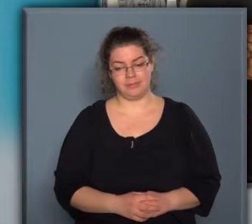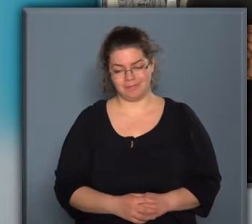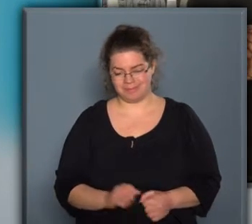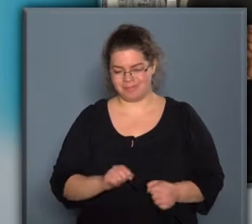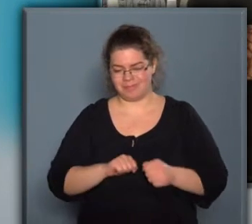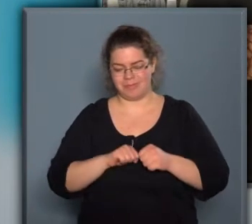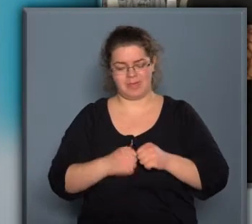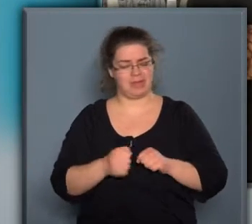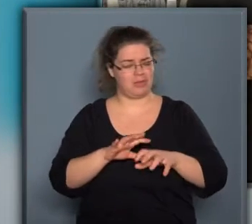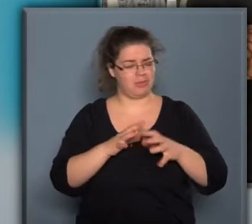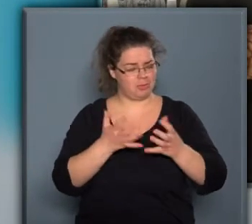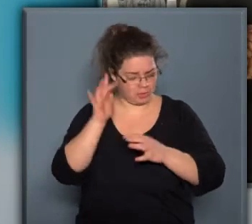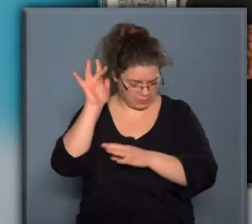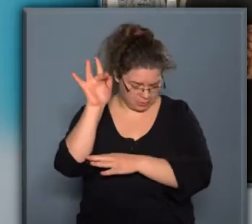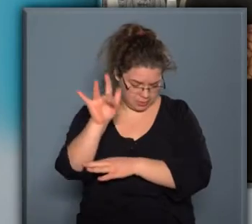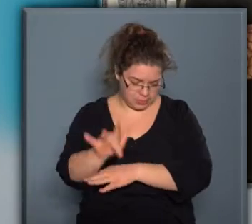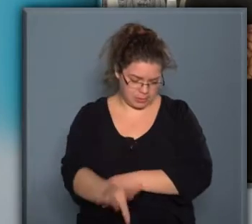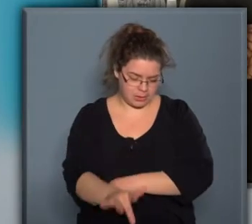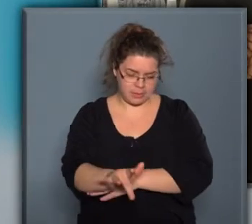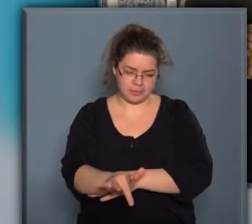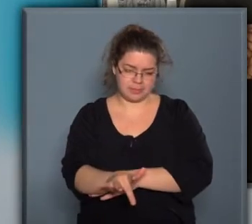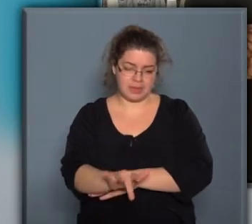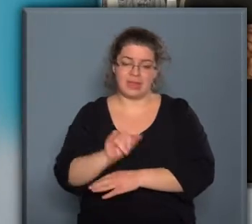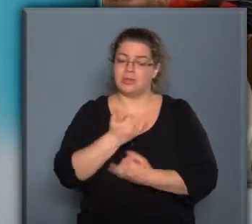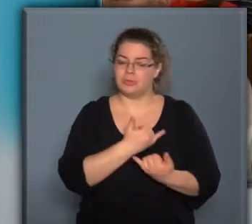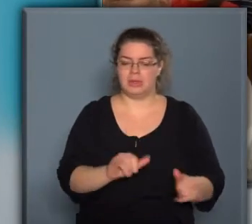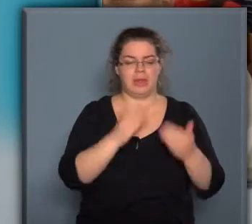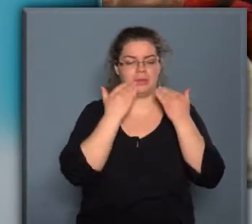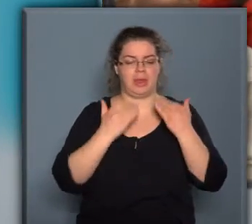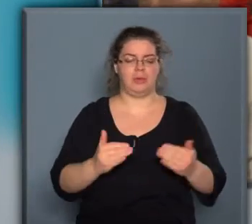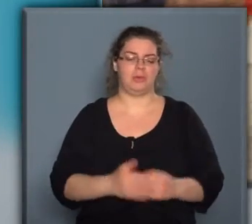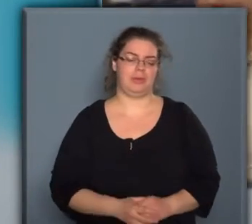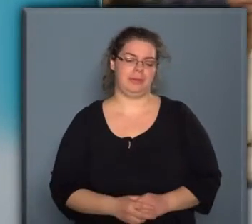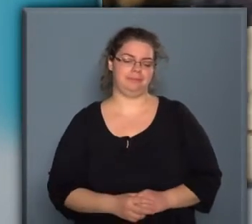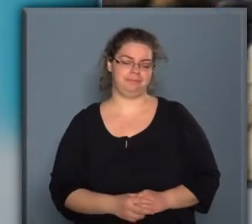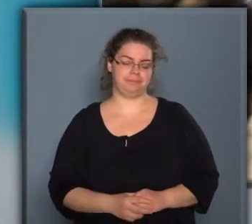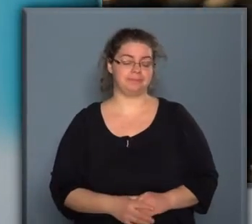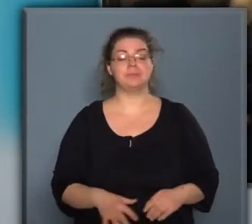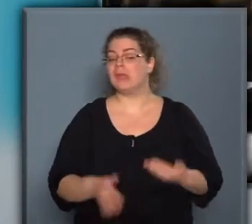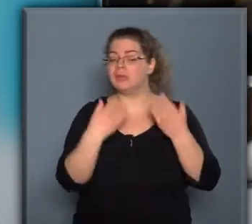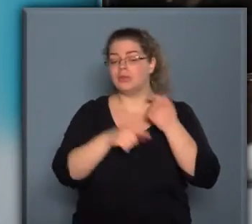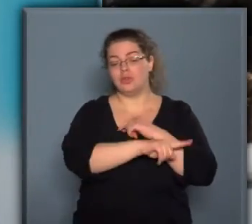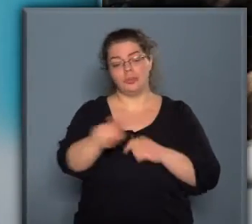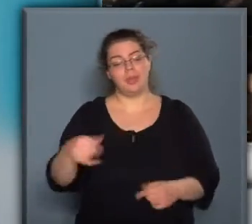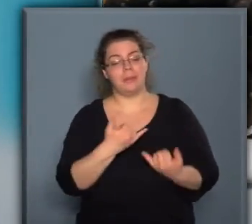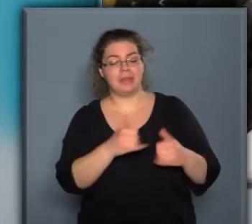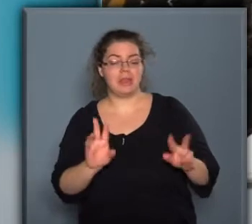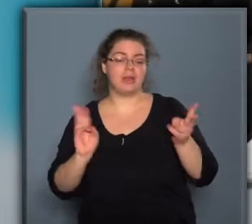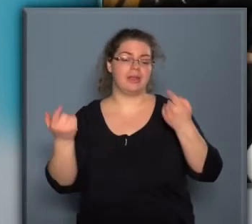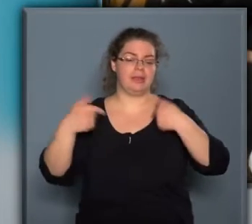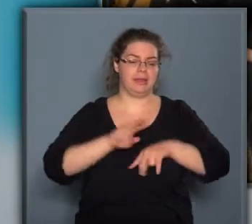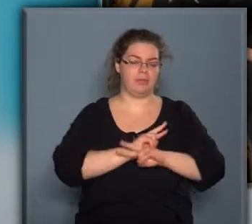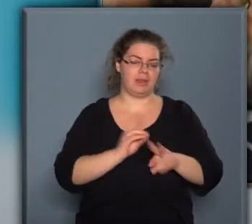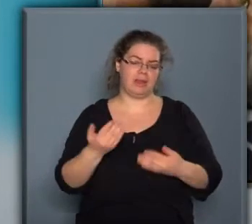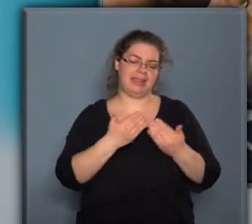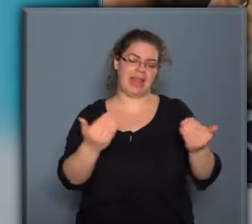Megtöröttem földig hajoltam, és mindezt megköszöntem. Hadd köszöntsem önöket, minnyájukat, akik itt vannak